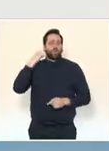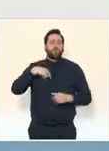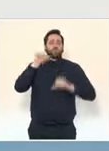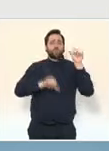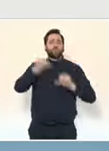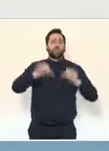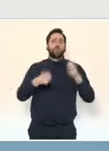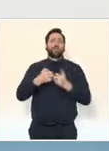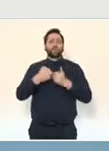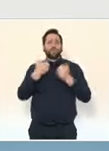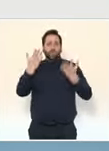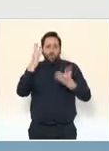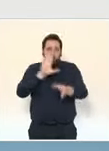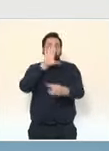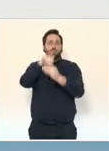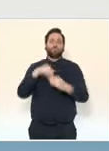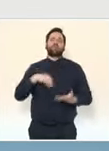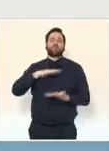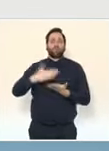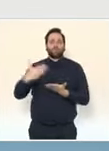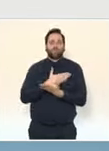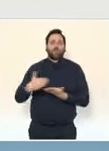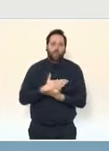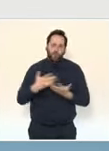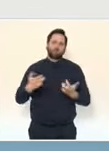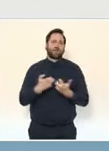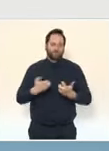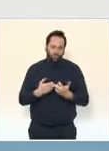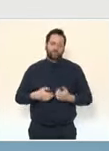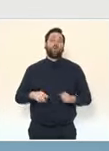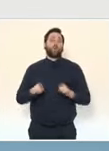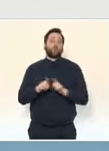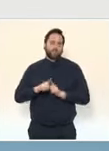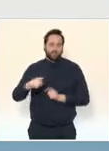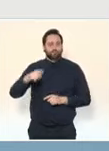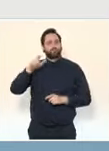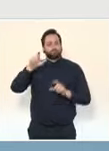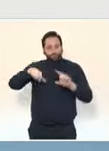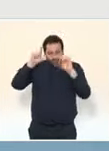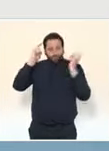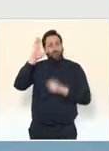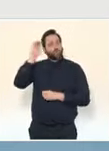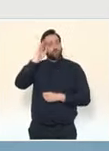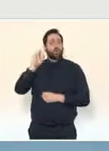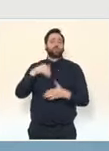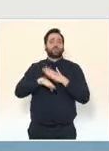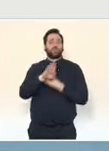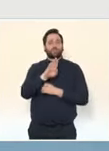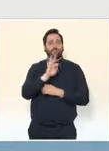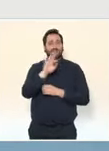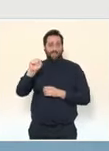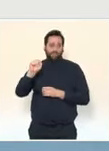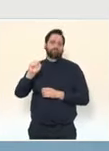leurs concours à la fin de cette année. Il en va de même aussi pour les étudiants de BTS. C'est un sujet dont j'ai été beaucoup saisi.